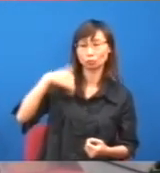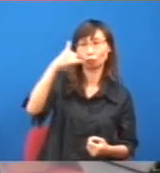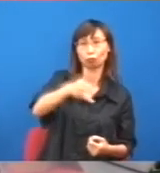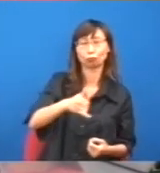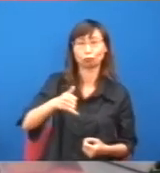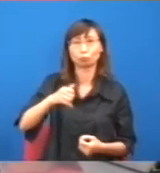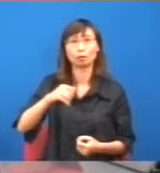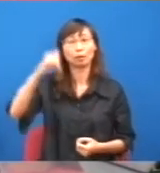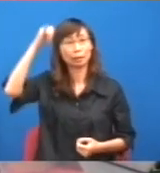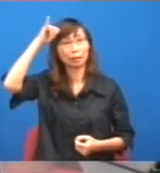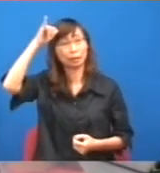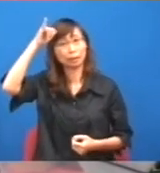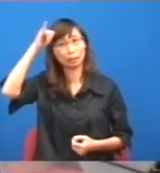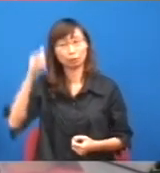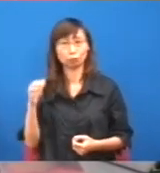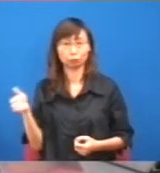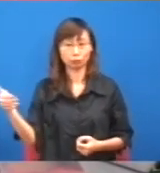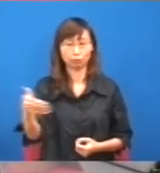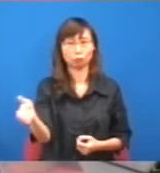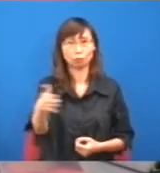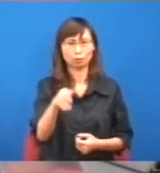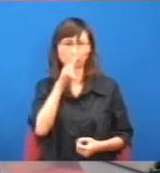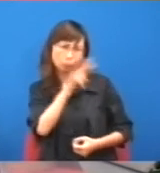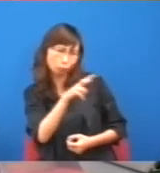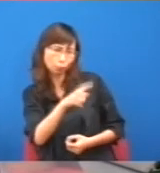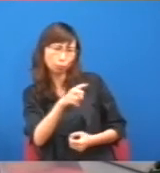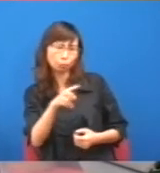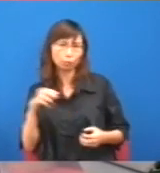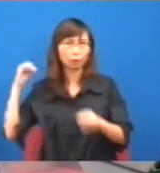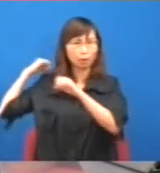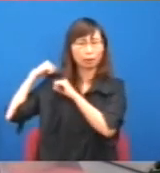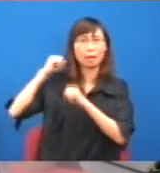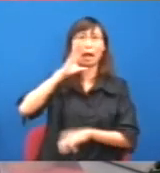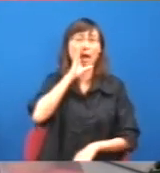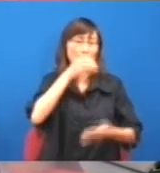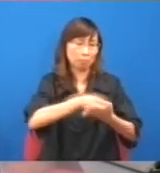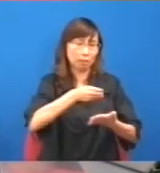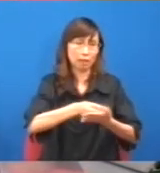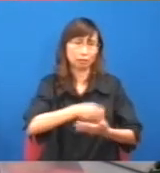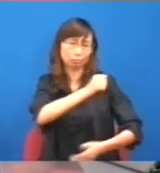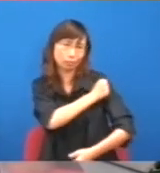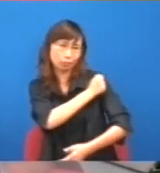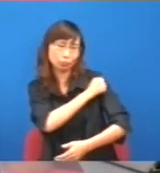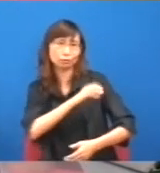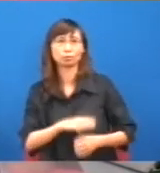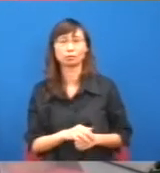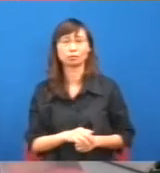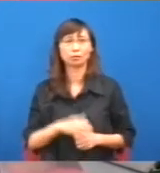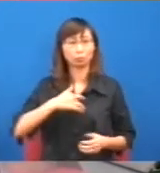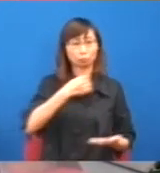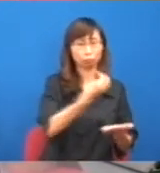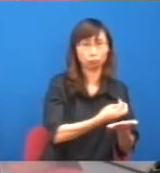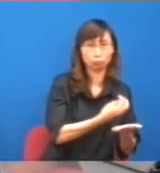這麼辛苦,居民這麼辛苦,你會同情他,為何你今天會贊成,一些只是